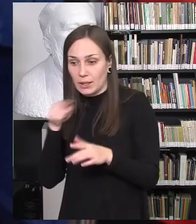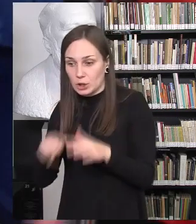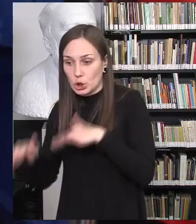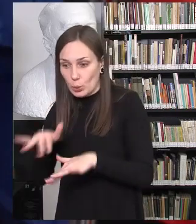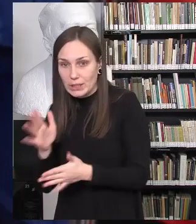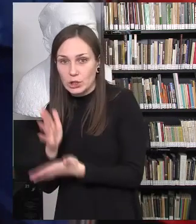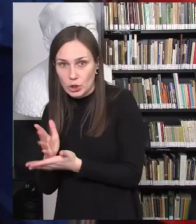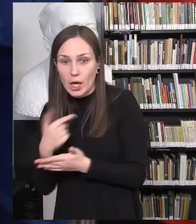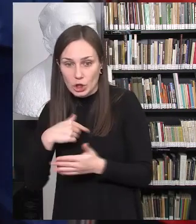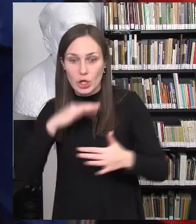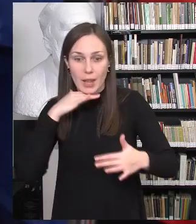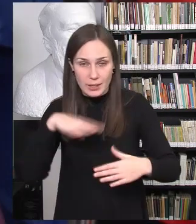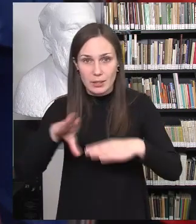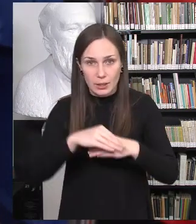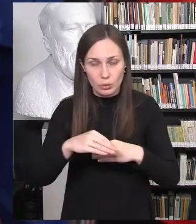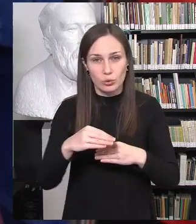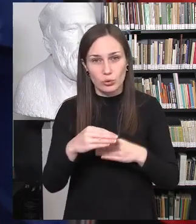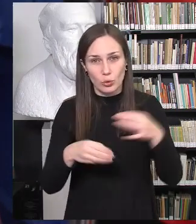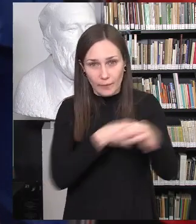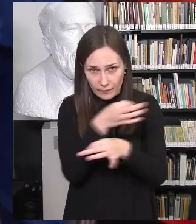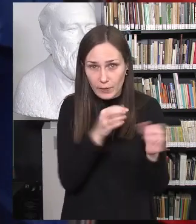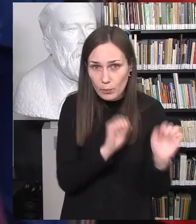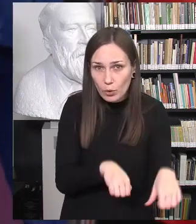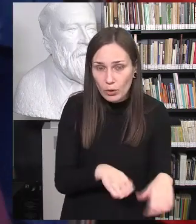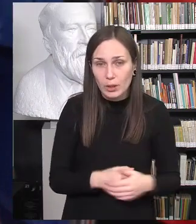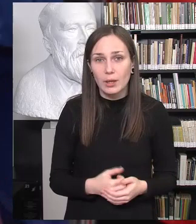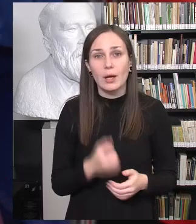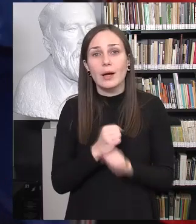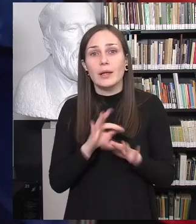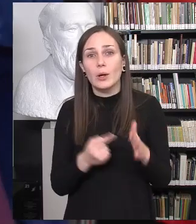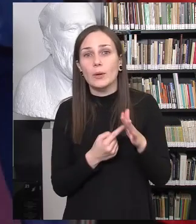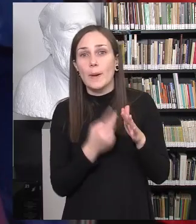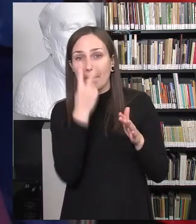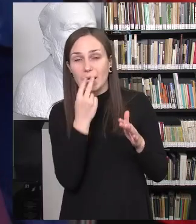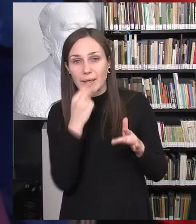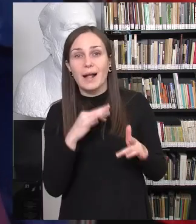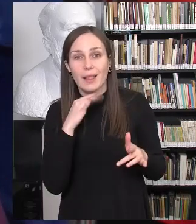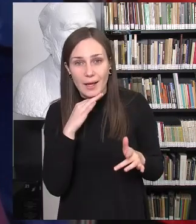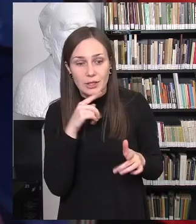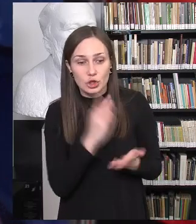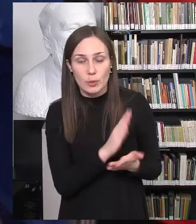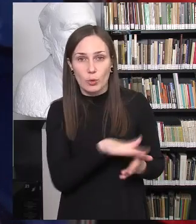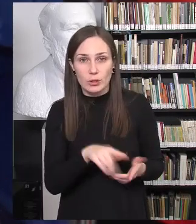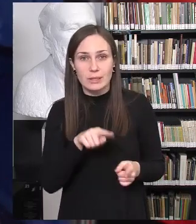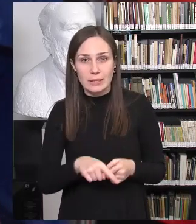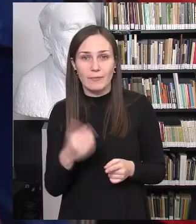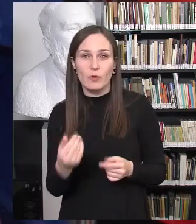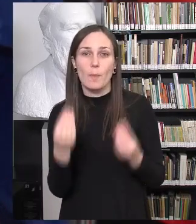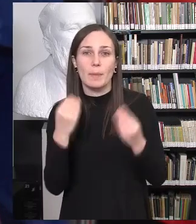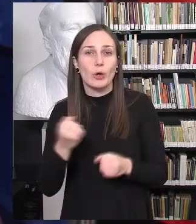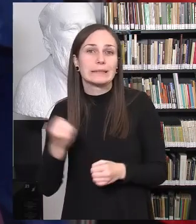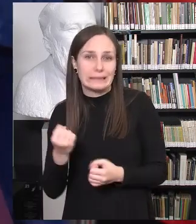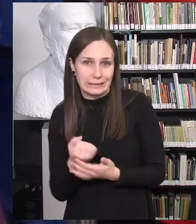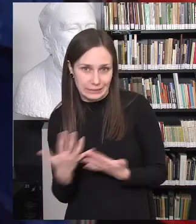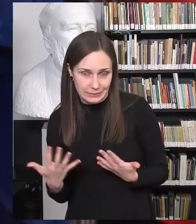galiu su klasė kalbėtis apie tai. Ką daryti, jeigu pradinėse klasėse, aš tai turiu mokinį, kuris masturbuojasi pamokoje.